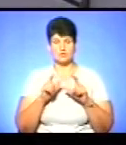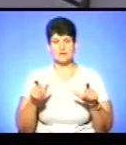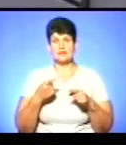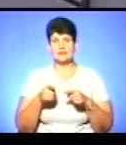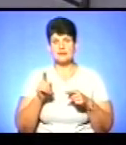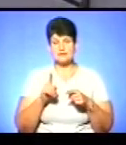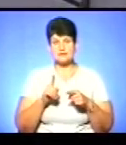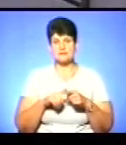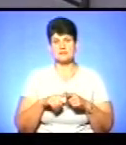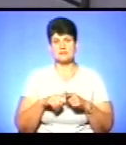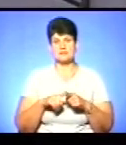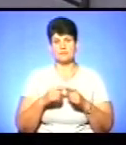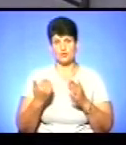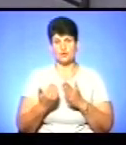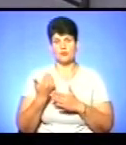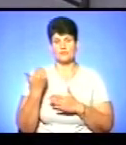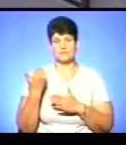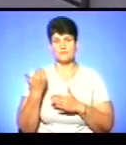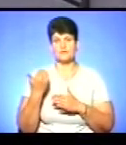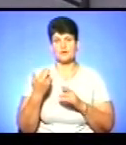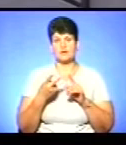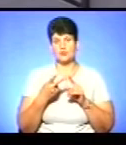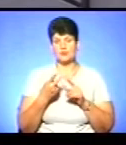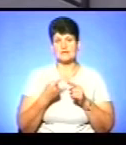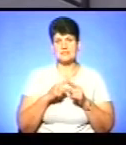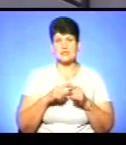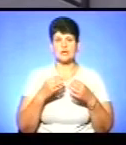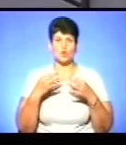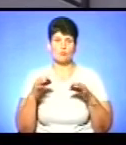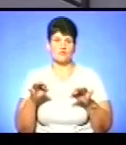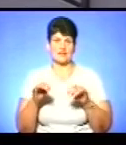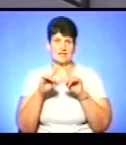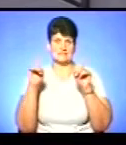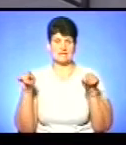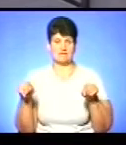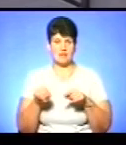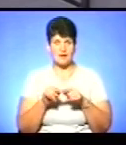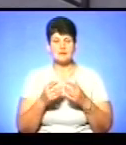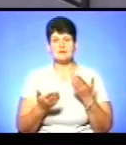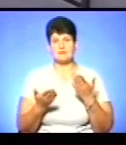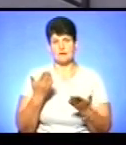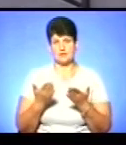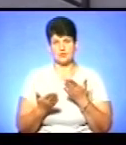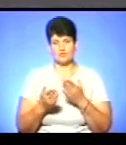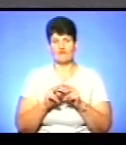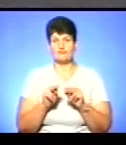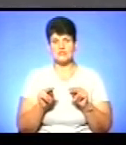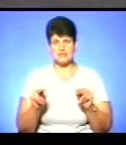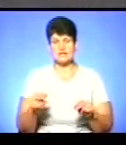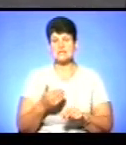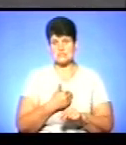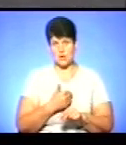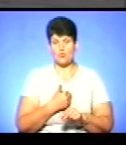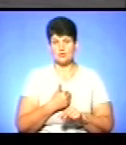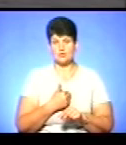така новація. А інша новація – це добровільна сертифікація, так би мовити. Тобто, якщо вчитель захоче